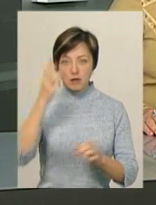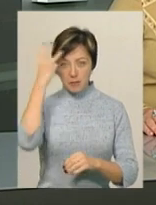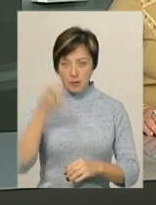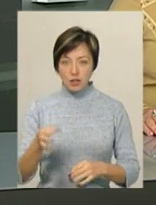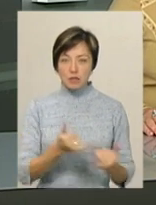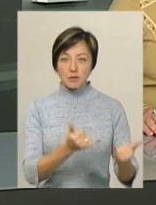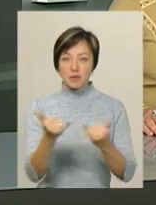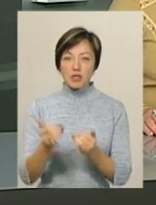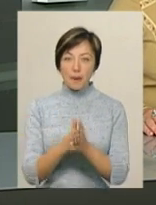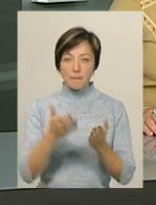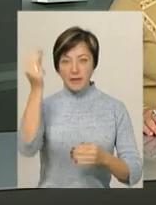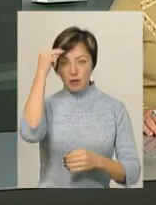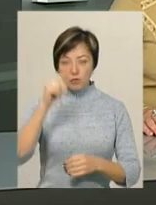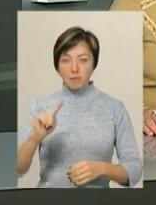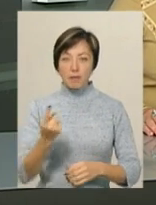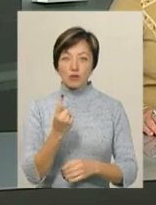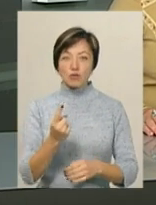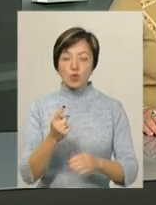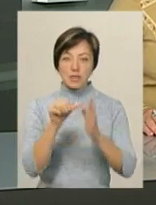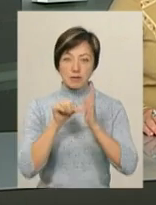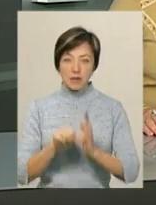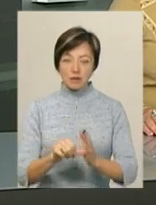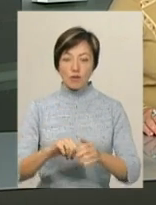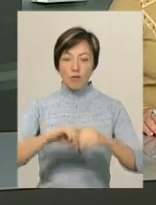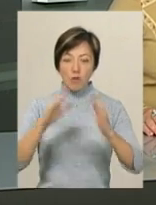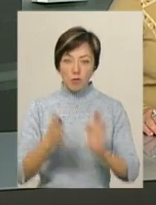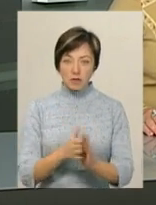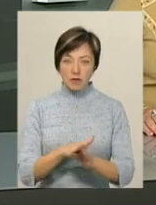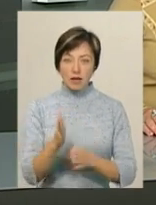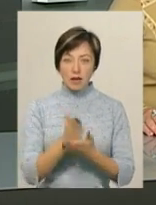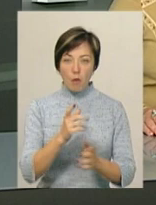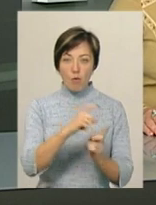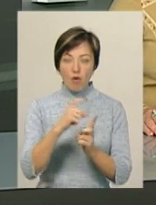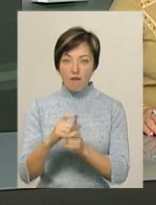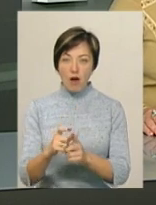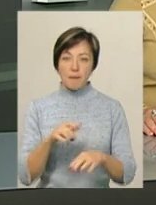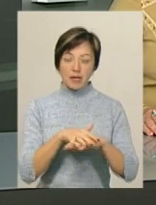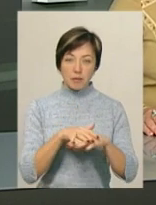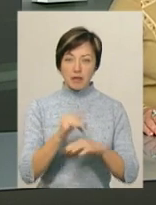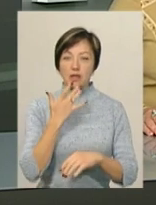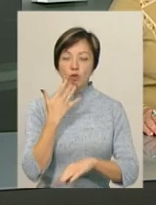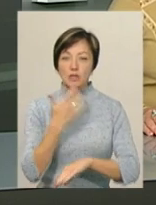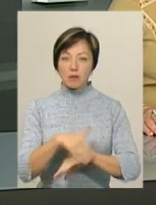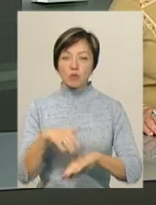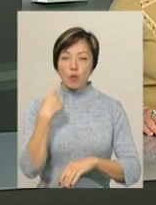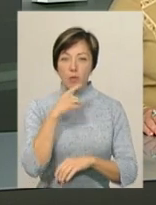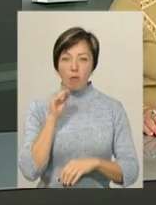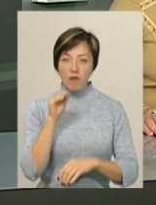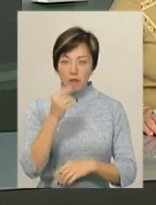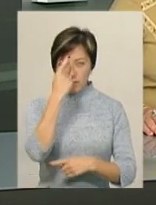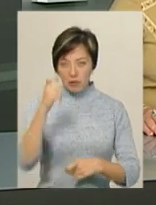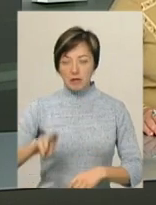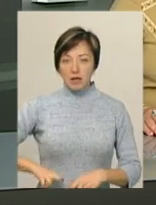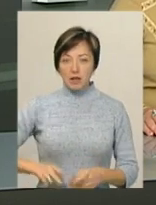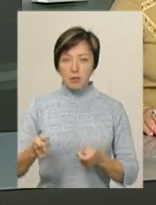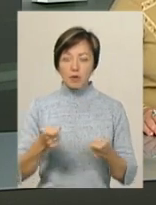забезпечені підручниками для першого семестру. У повному обсязі є буквар, посібники з математики та іноземної мови. Про це повідомив